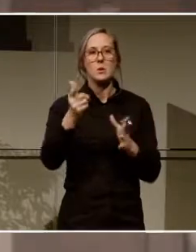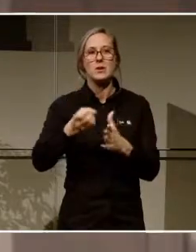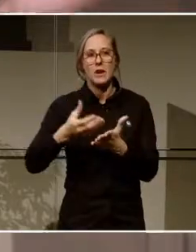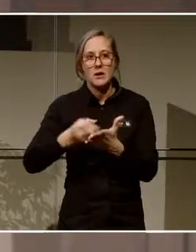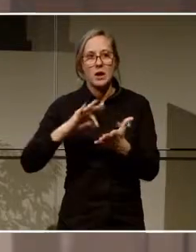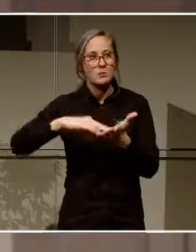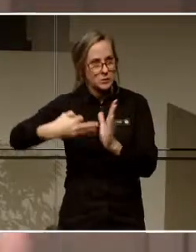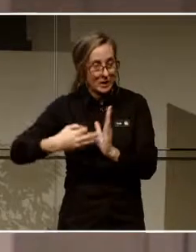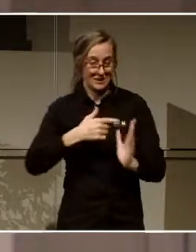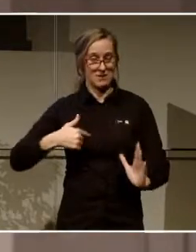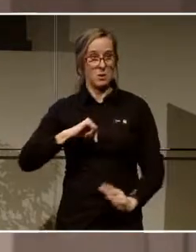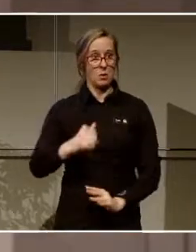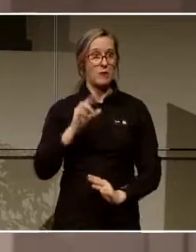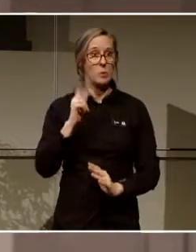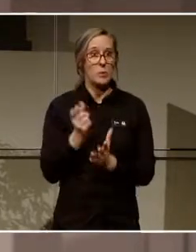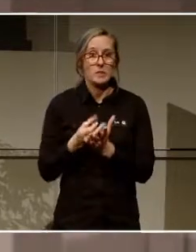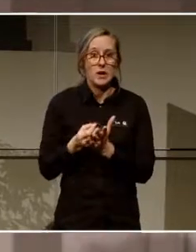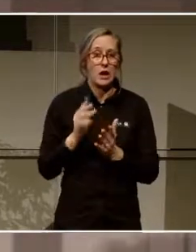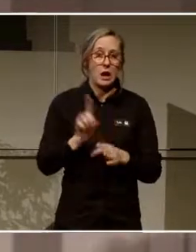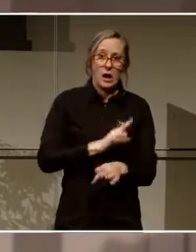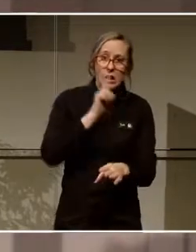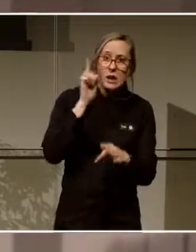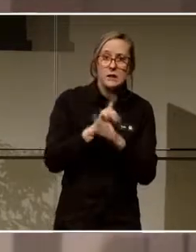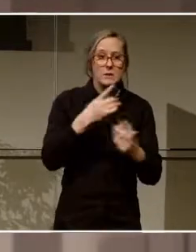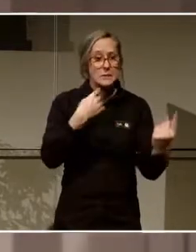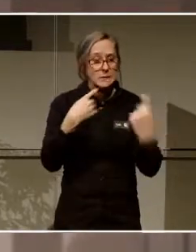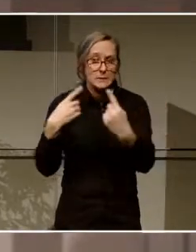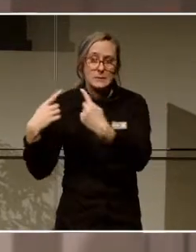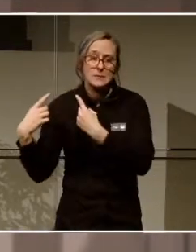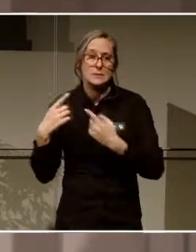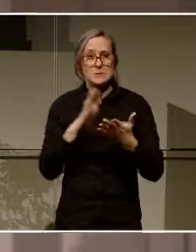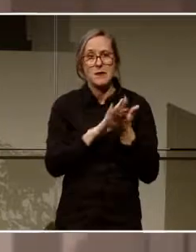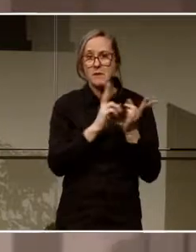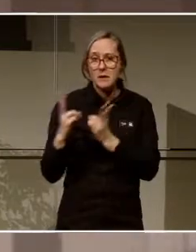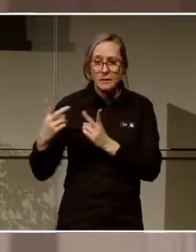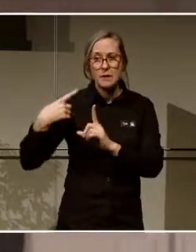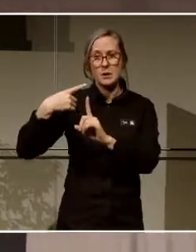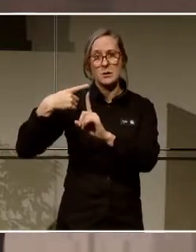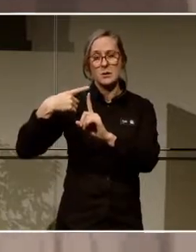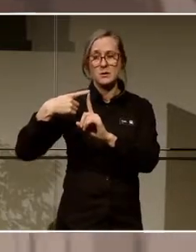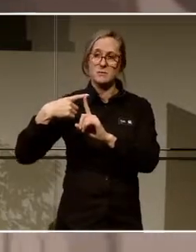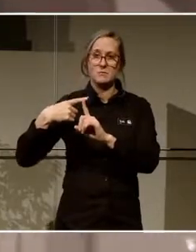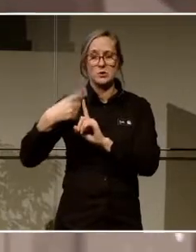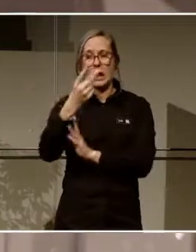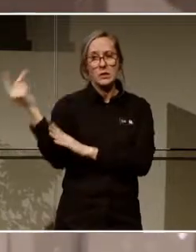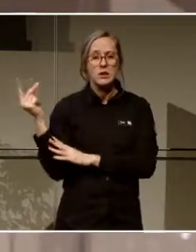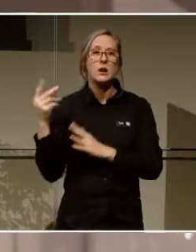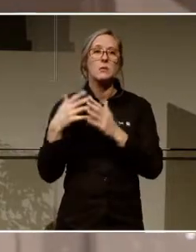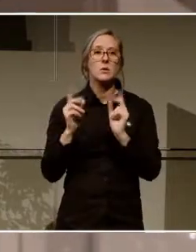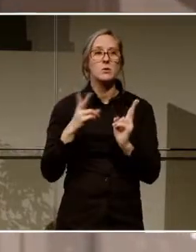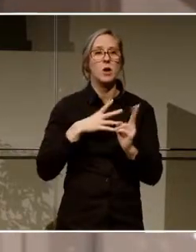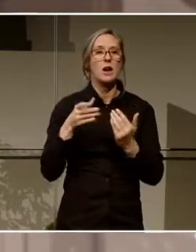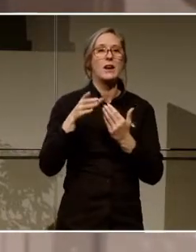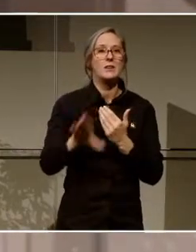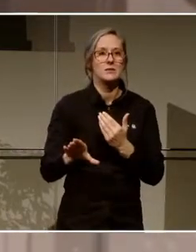Dels så utvärderar vi det själva hela tiden, kontinuerligt genom dialog med varandra och så. Men också av en extern